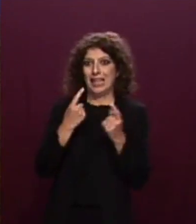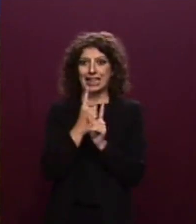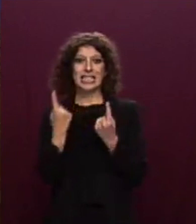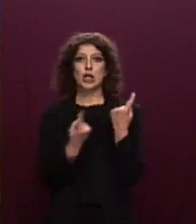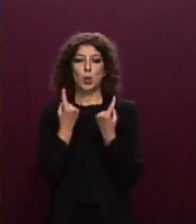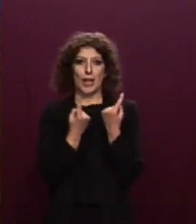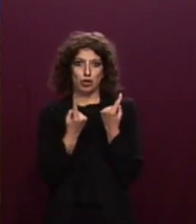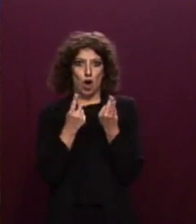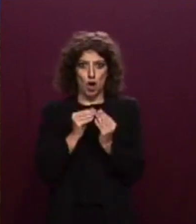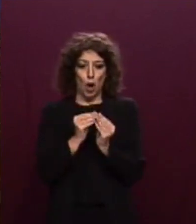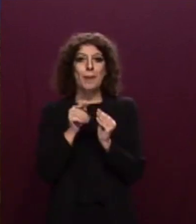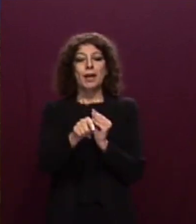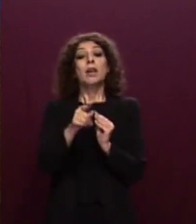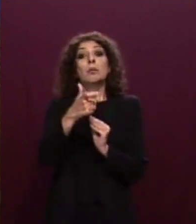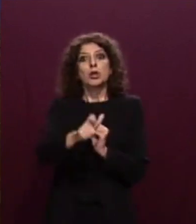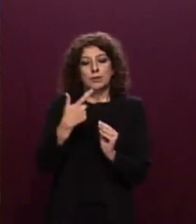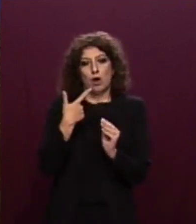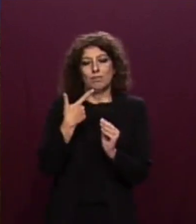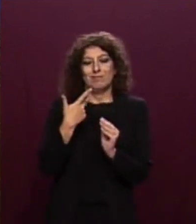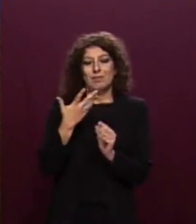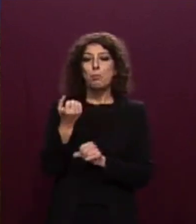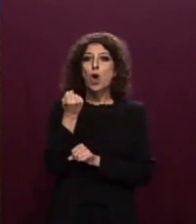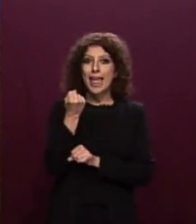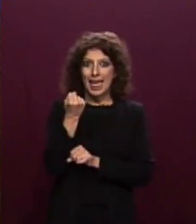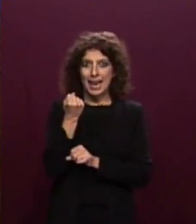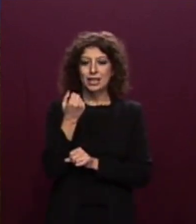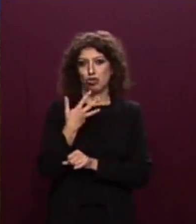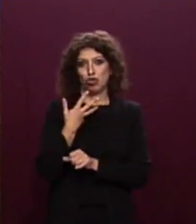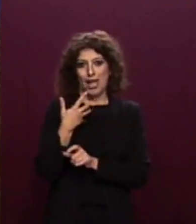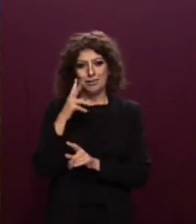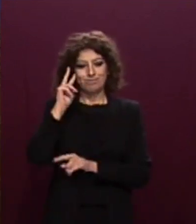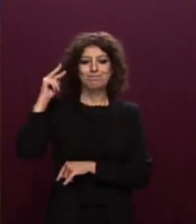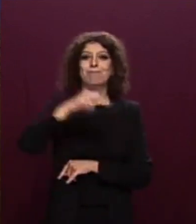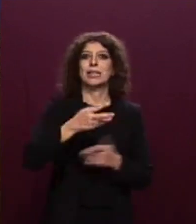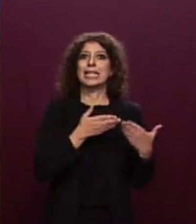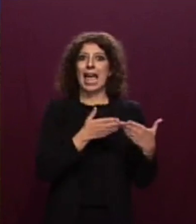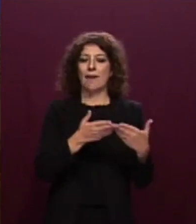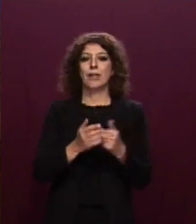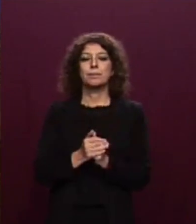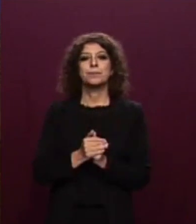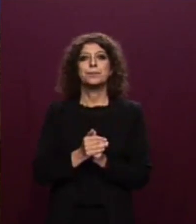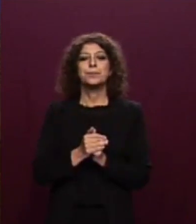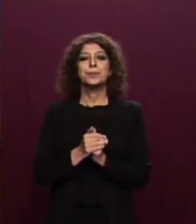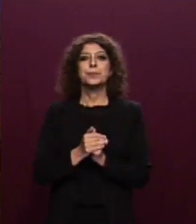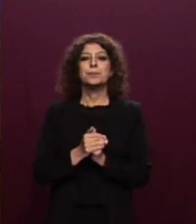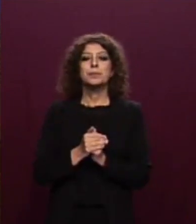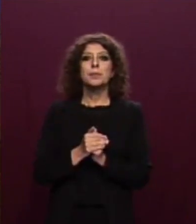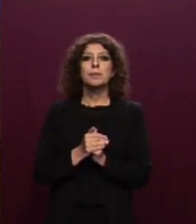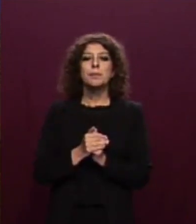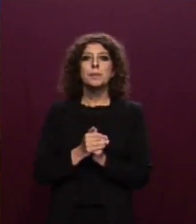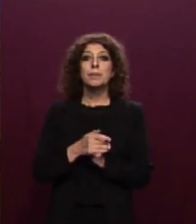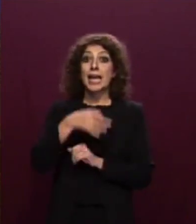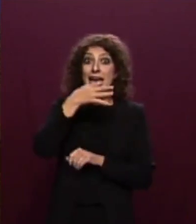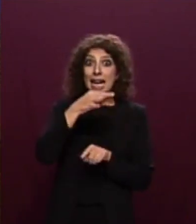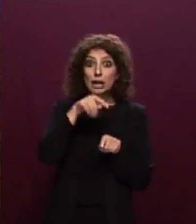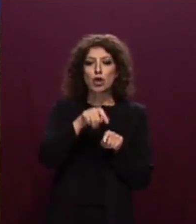migranti nell'esercizio dei propri poteri sulle navi. Lo stesso giorno, sulla base della predetta nota verbale, anche nei